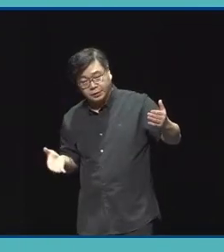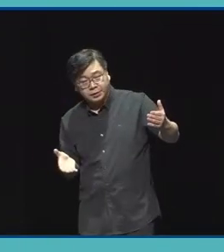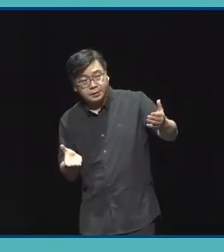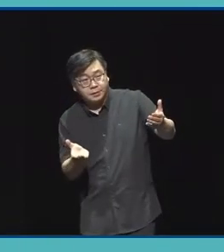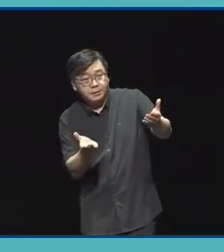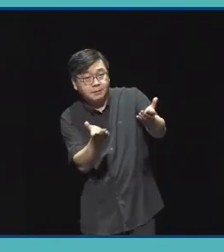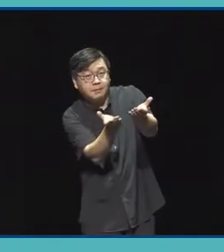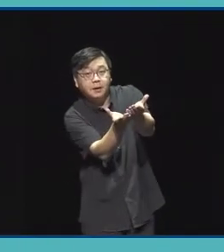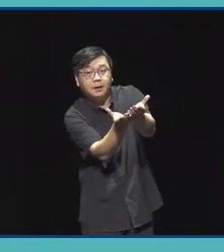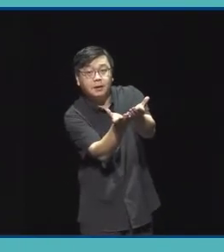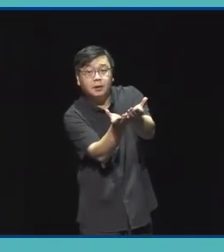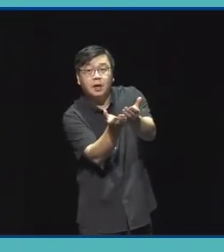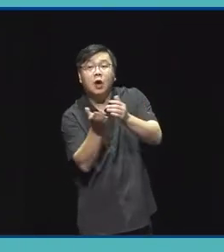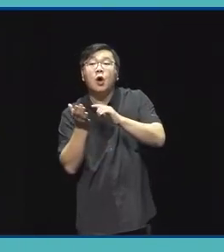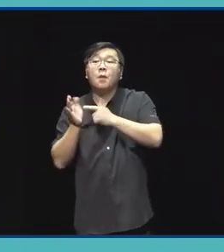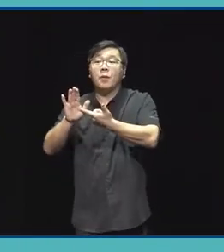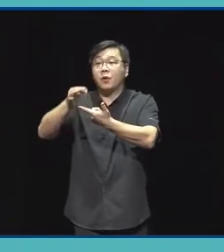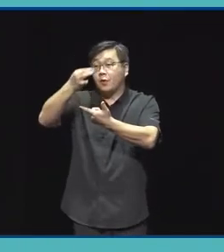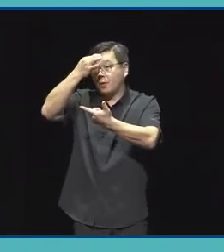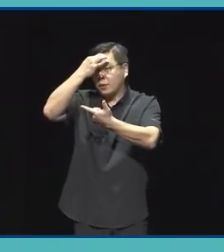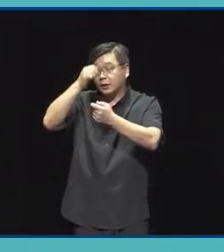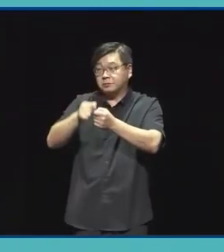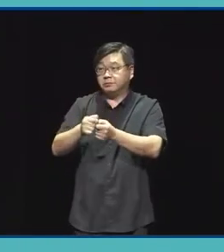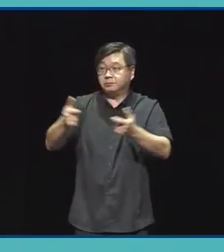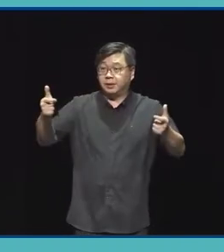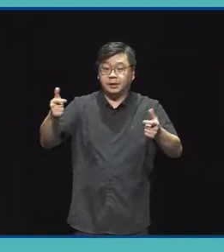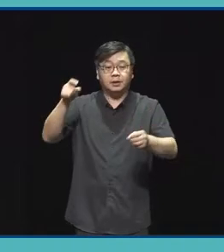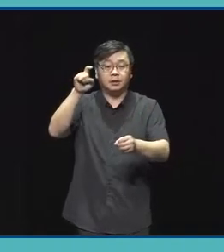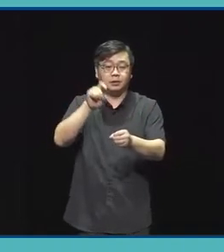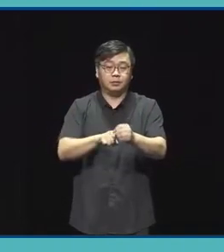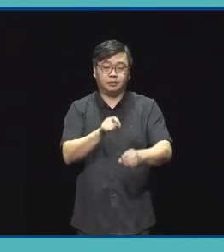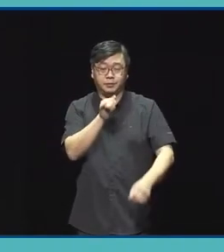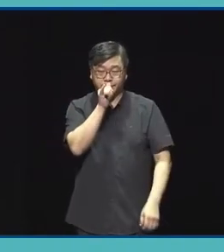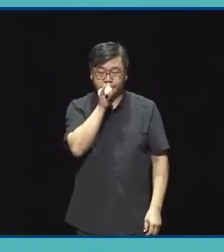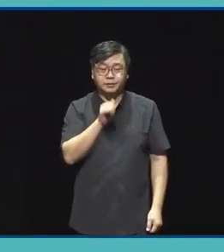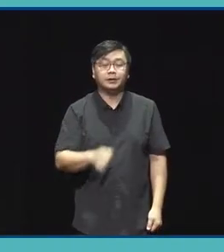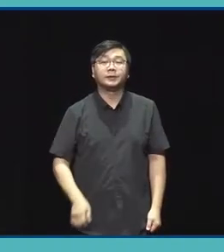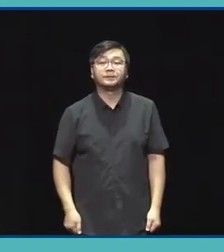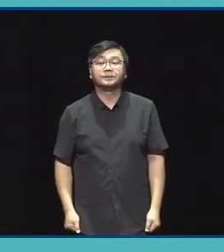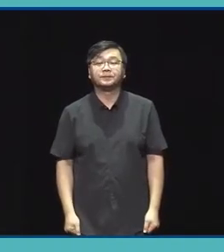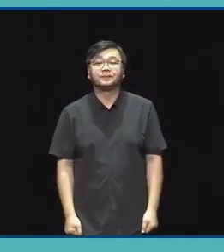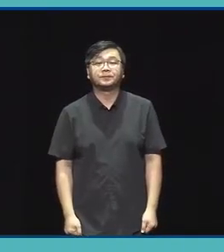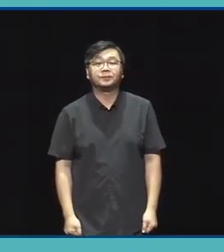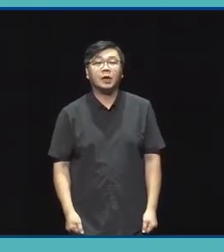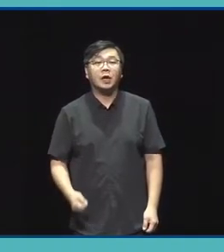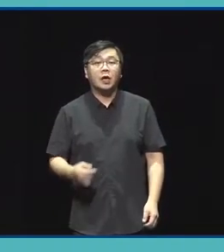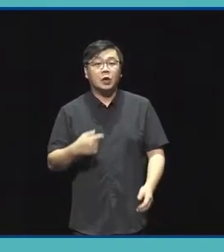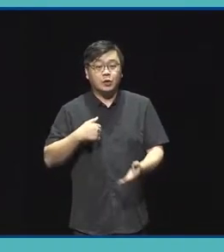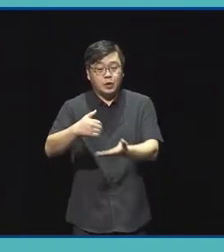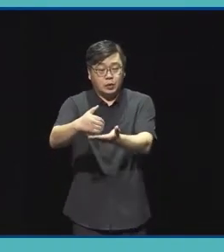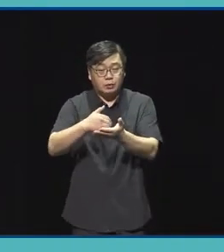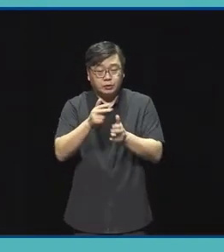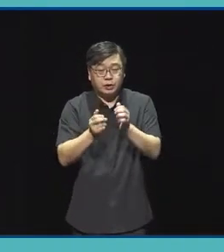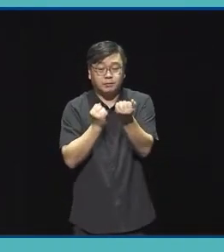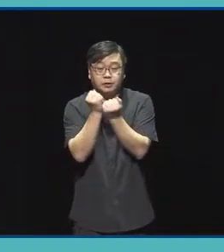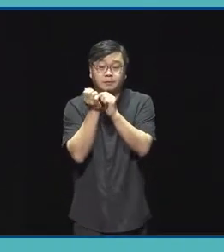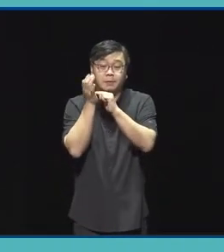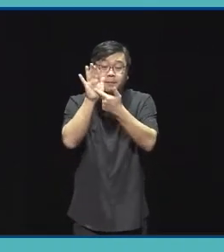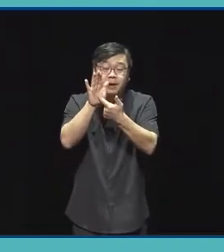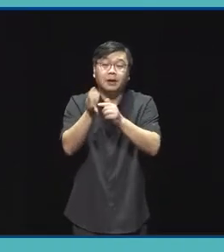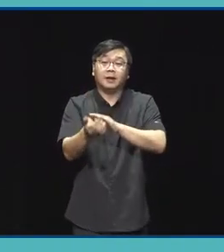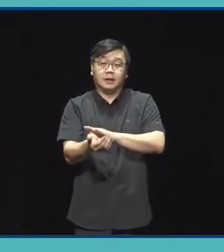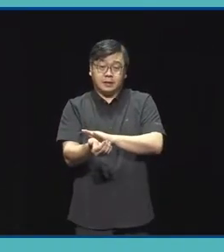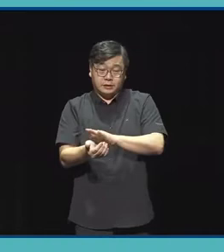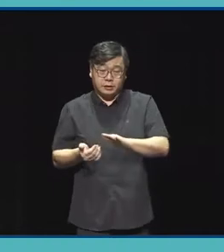예술적 창의성과 표현을 확대하는 것을 목표로 하고 있습니다 저희 공모사업 설명에 앞서서 저희 사업을